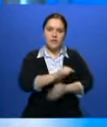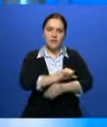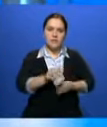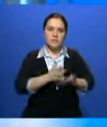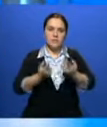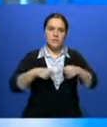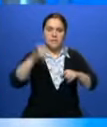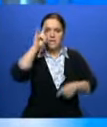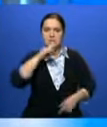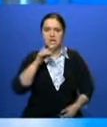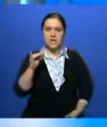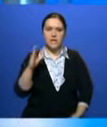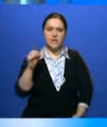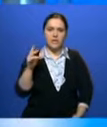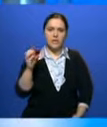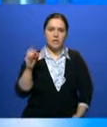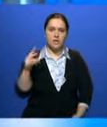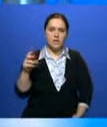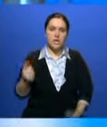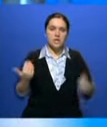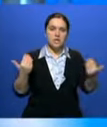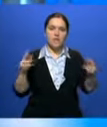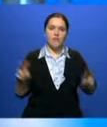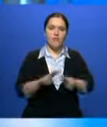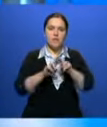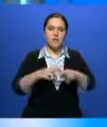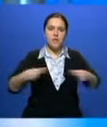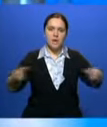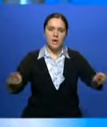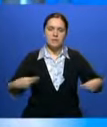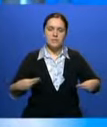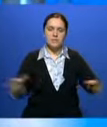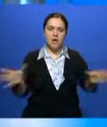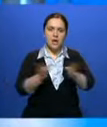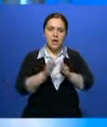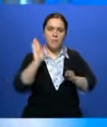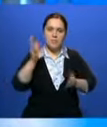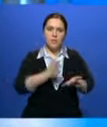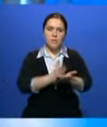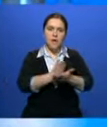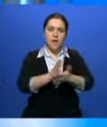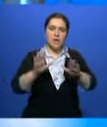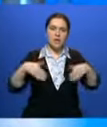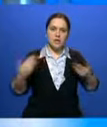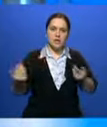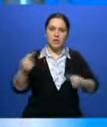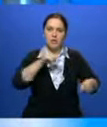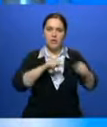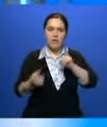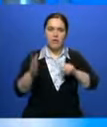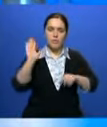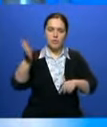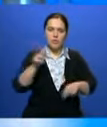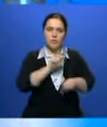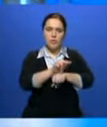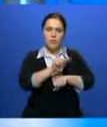внешнеполитических ведомств Казахстана и Венесуэлы. Сегодня в Астане стороны подписали меморандум о политических консультациях между двумя